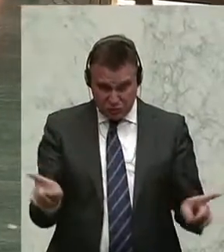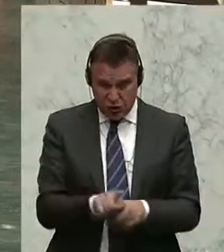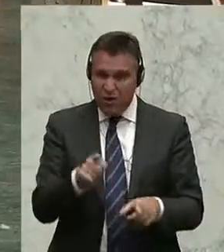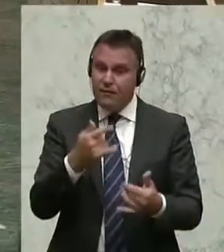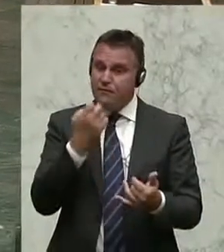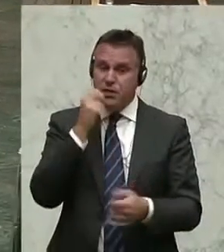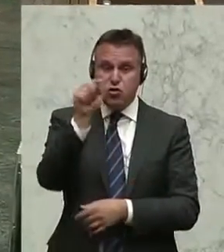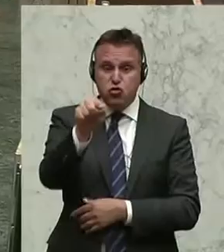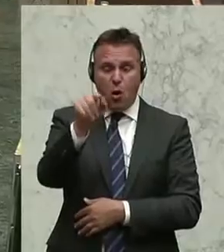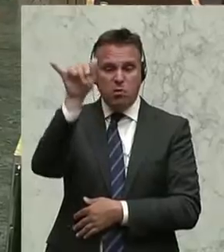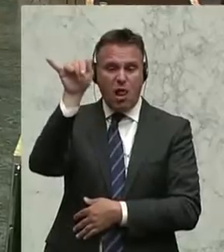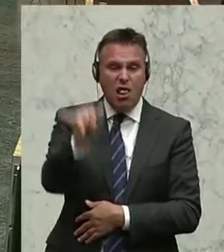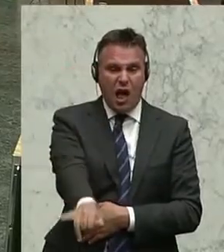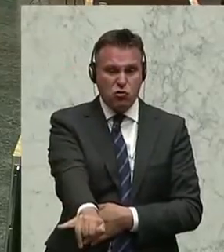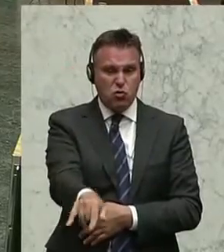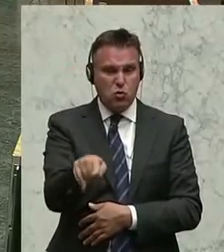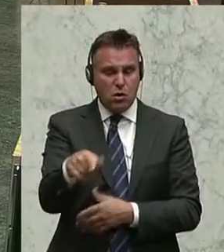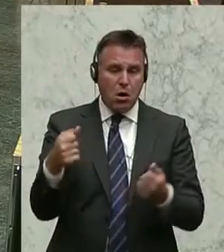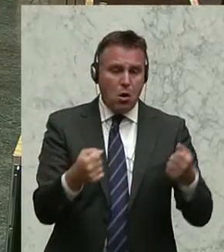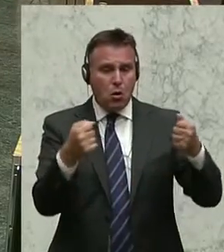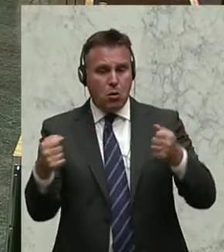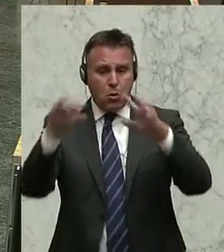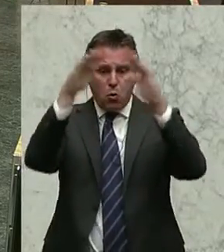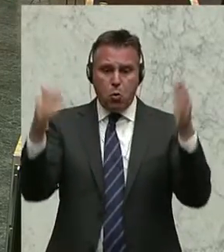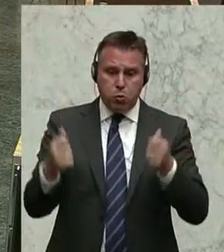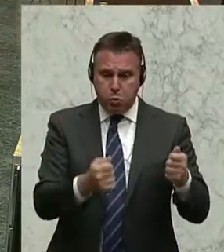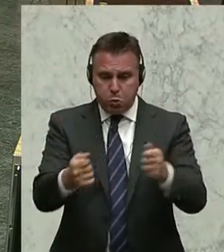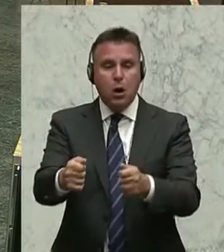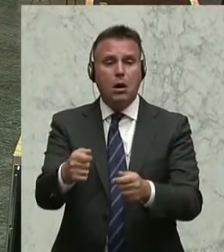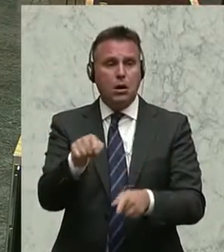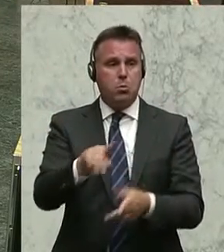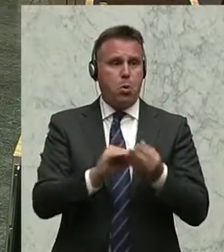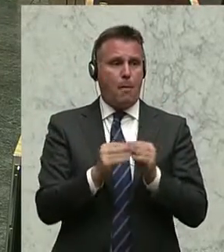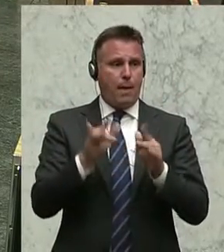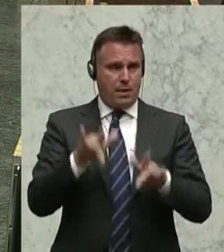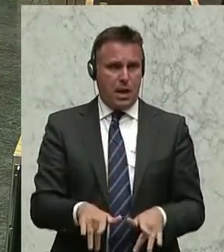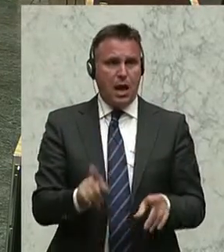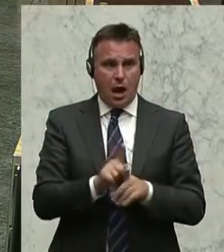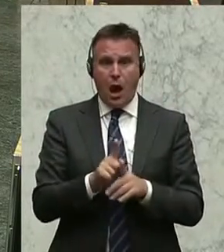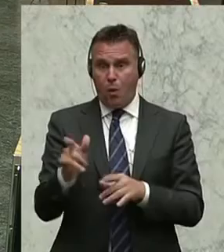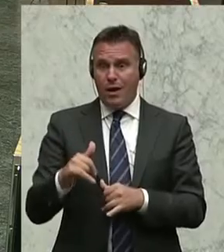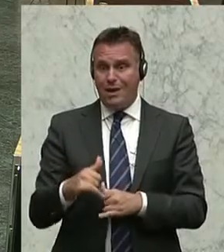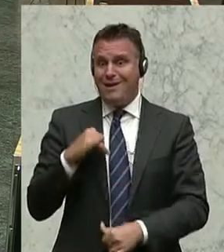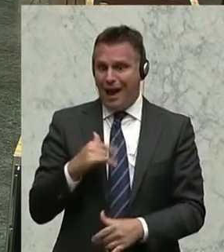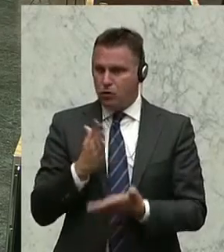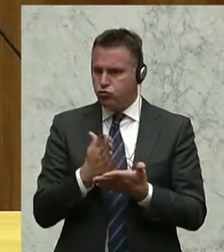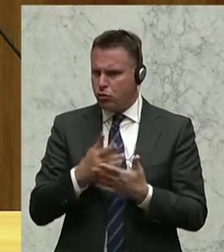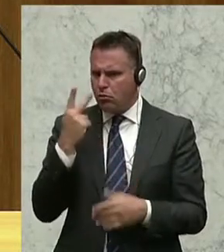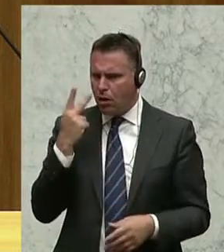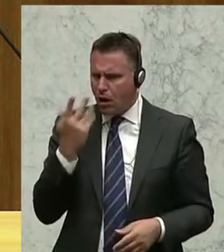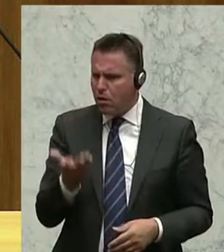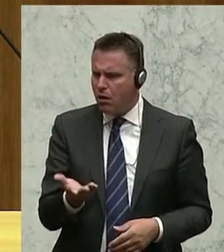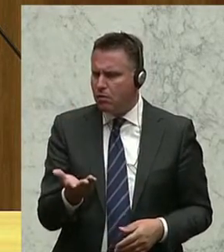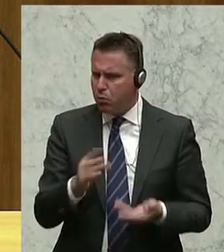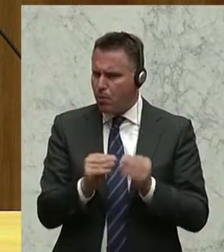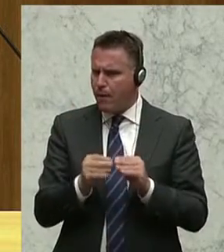Landemöglichkeit zu schaffen, wenn gleichzeitig wieder jene Probleme eintreten, die wir aus der Jagd ja schon kennen und bis dorthin